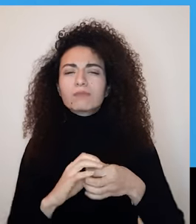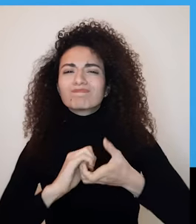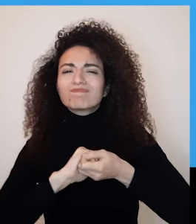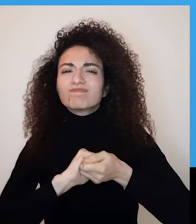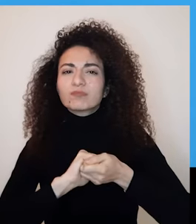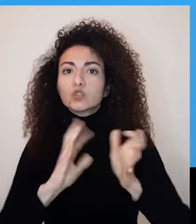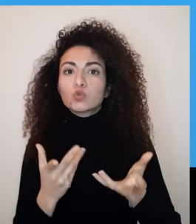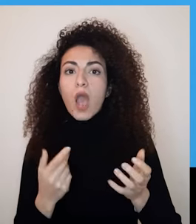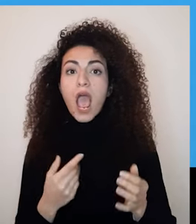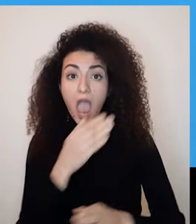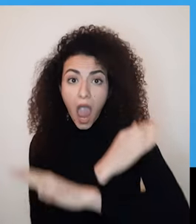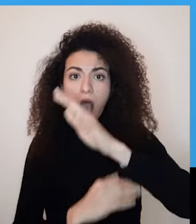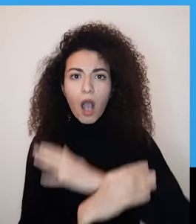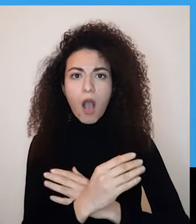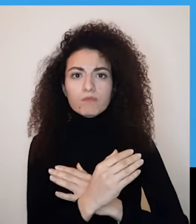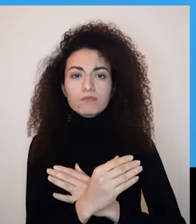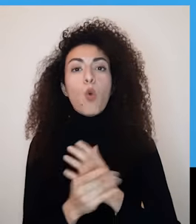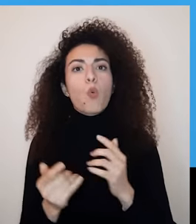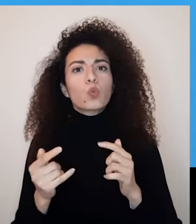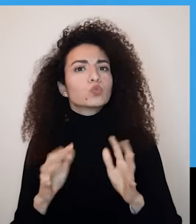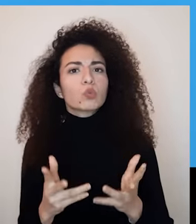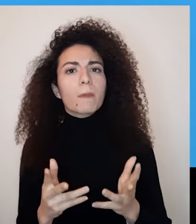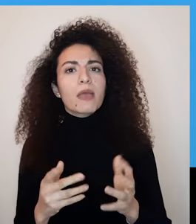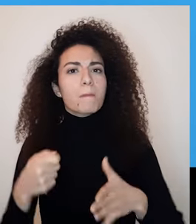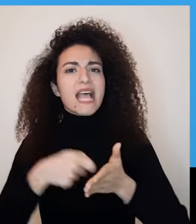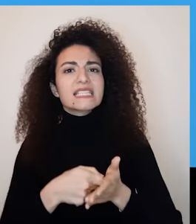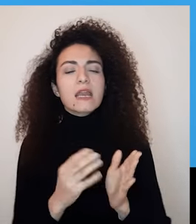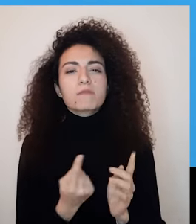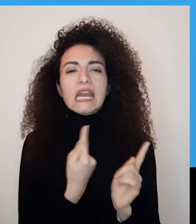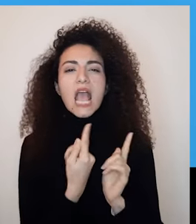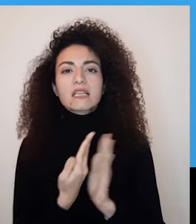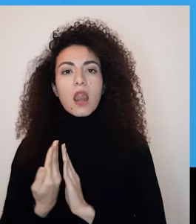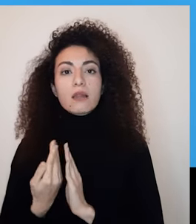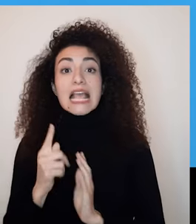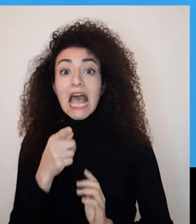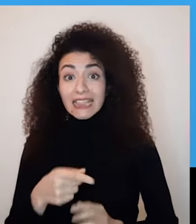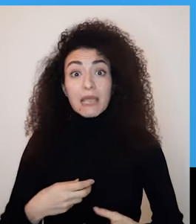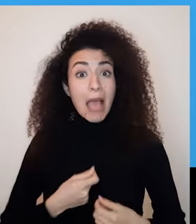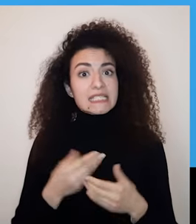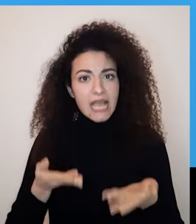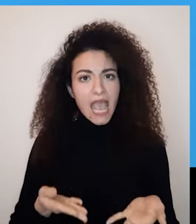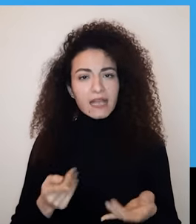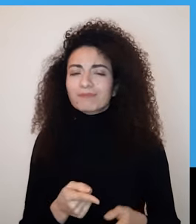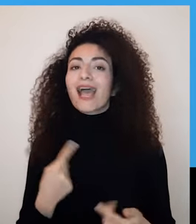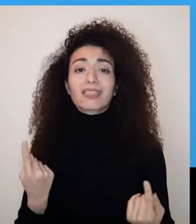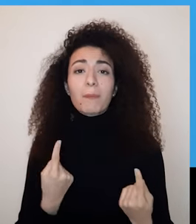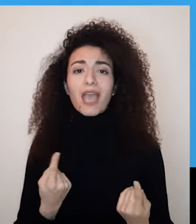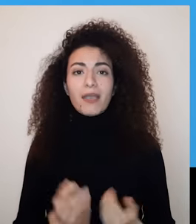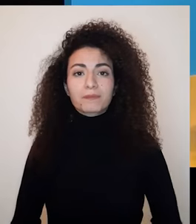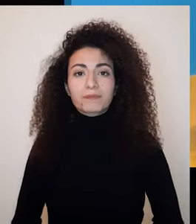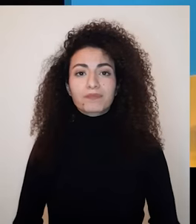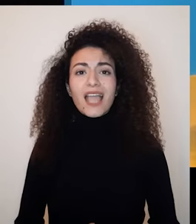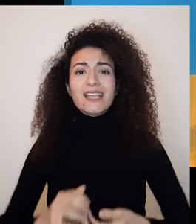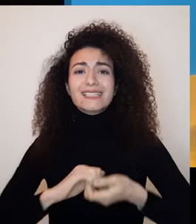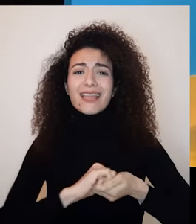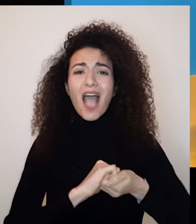بين الإعاقة والإنعزال ومن ثم الشعور بالوحدة فإذا كان هيدا اللي عم بتعيشيه هلأ فهيدا أمر طبيعي